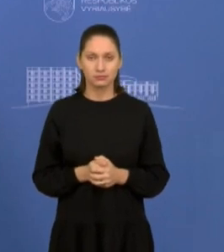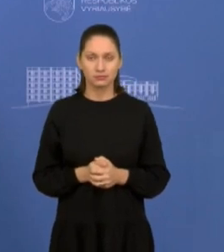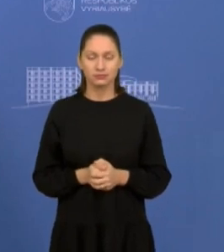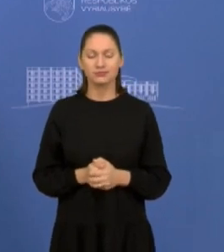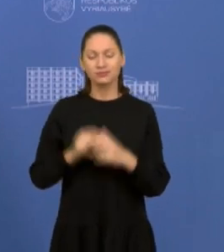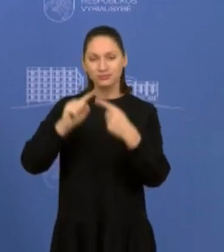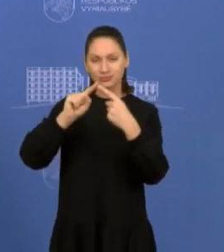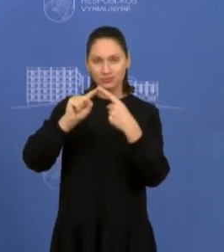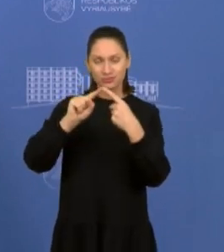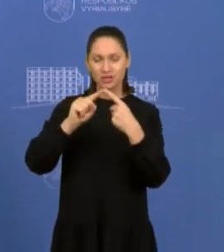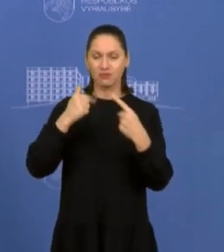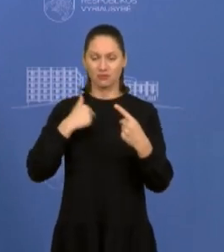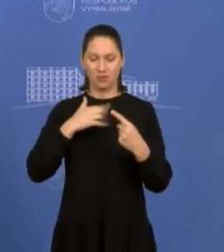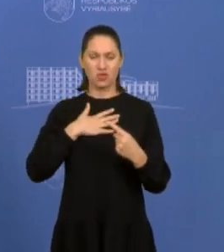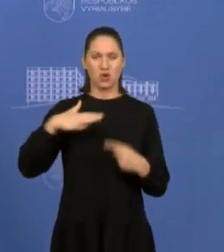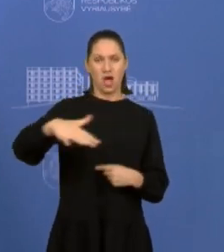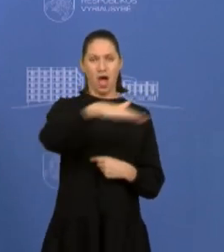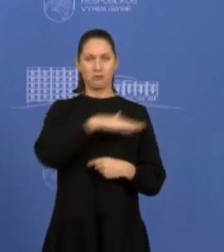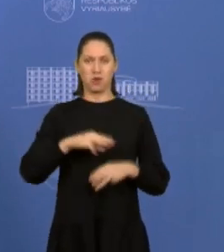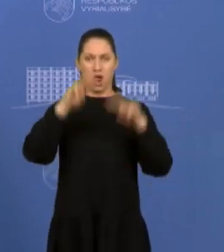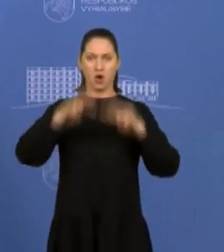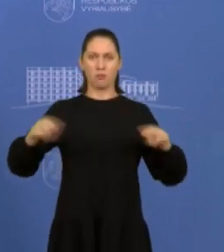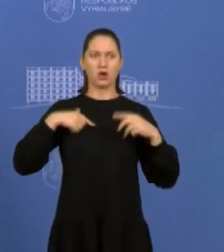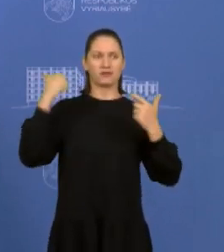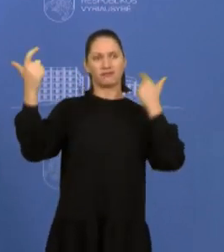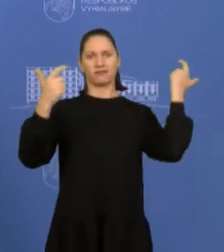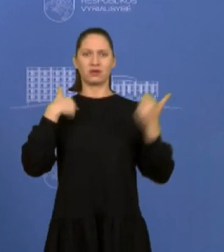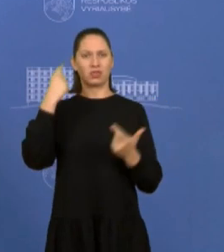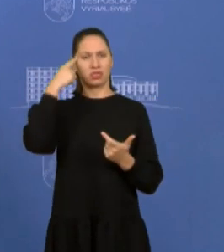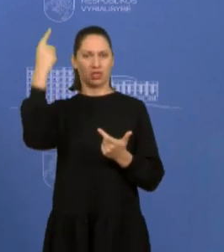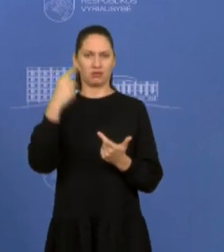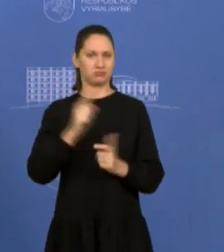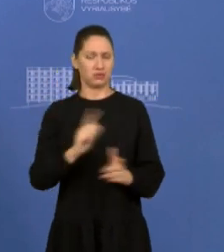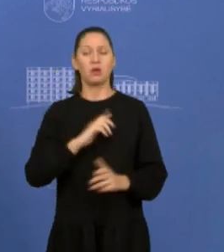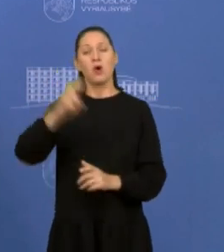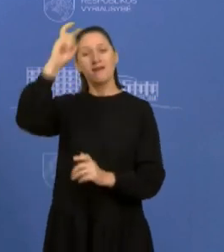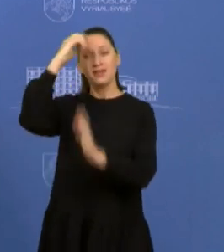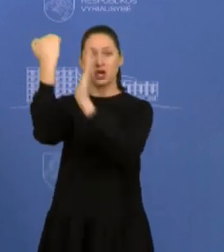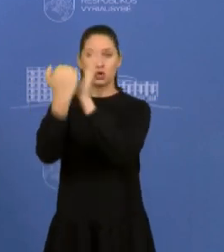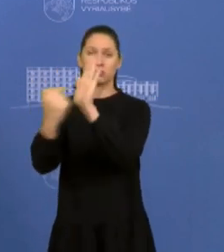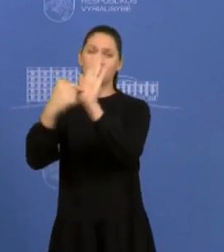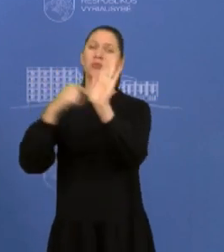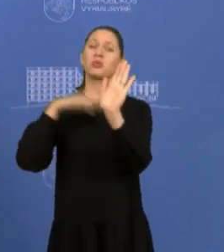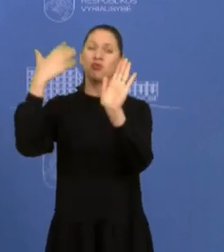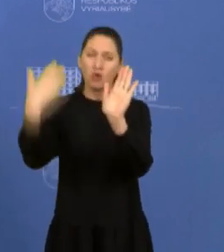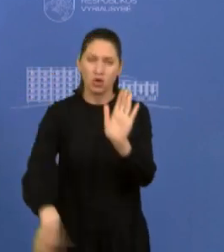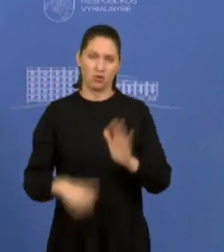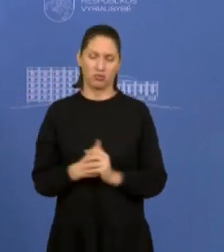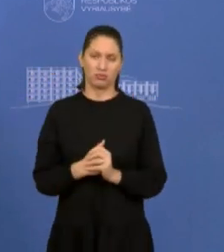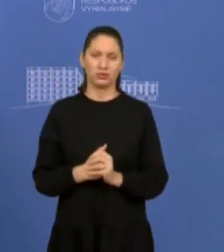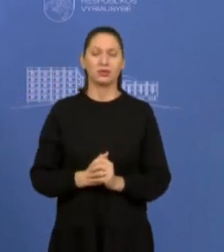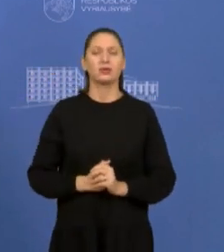Visų pirma, tai nėra aplinkos ministro kažkoks vienas menis projektas. Tai buvo įrašyta vyriausybės programoje, yra priimti